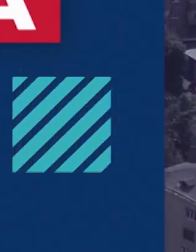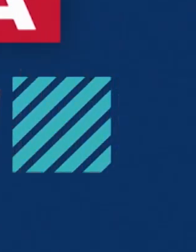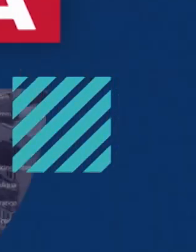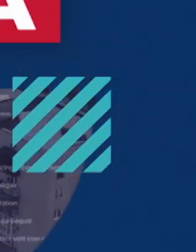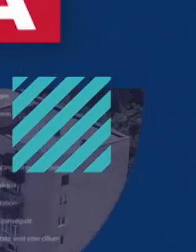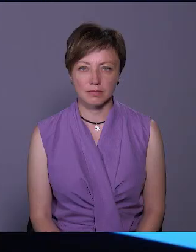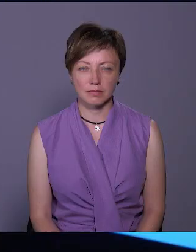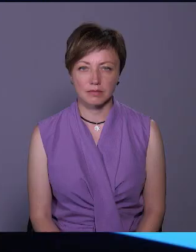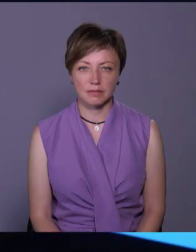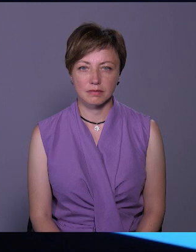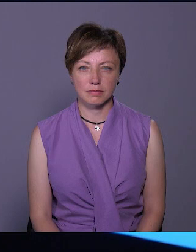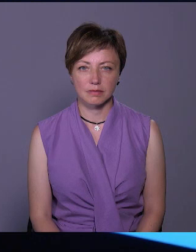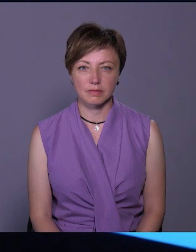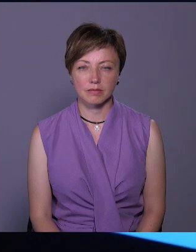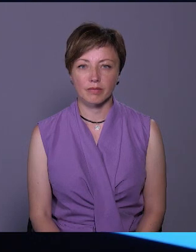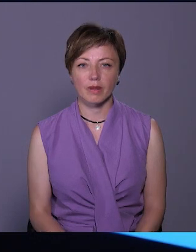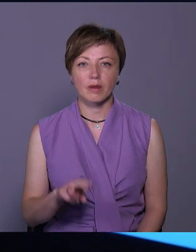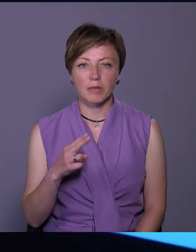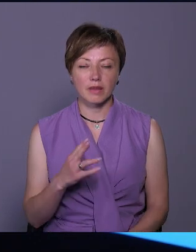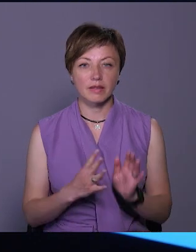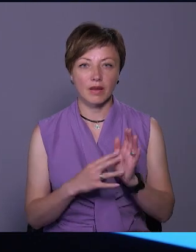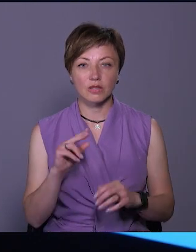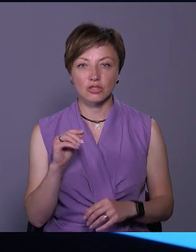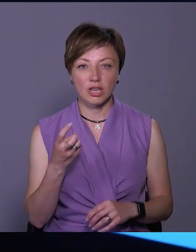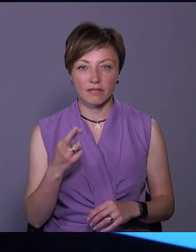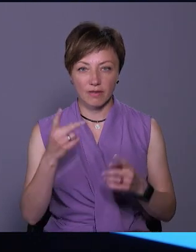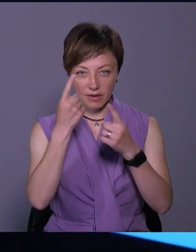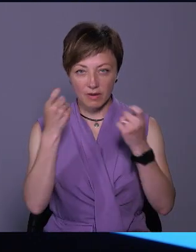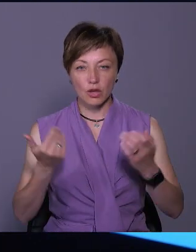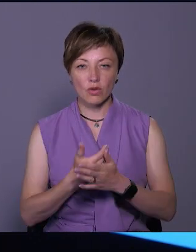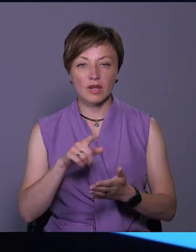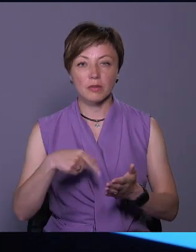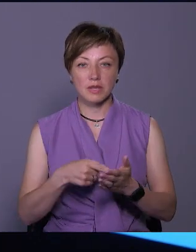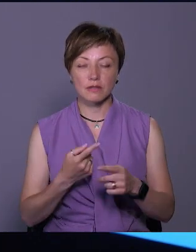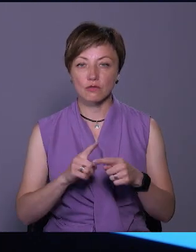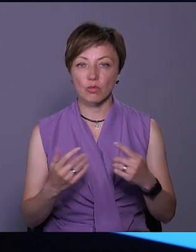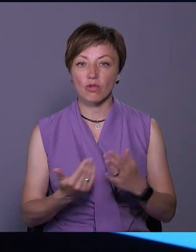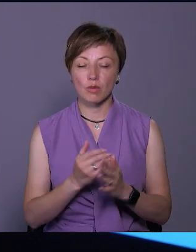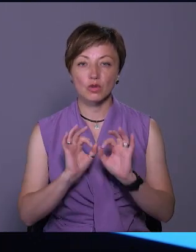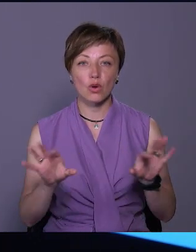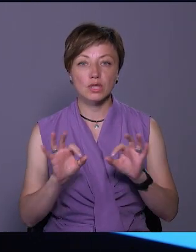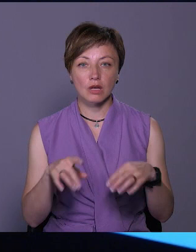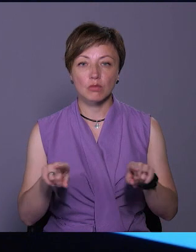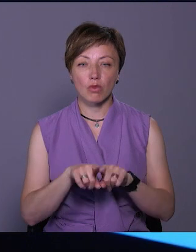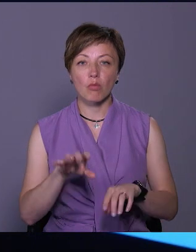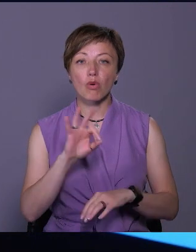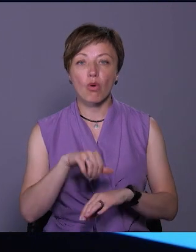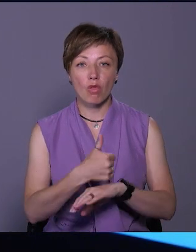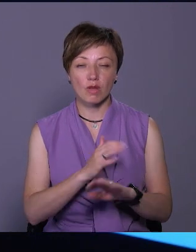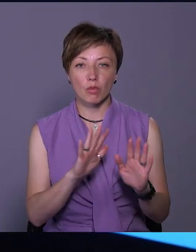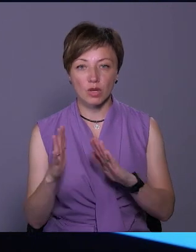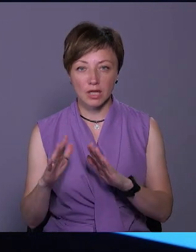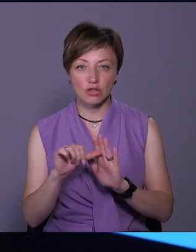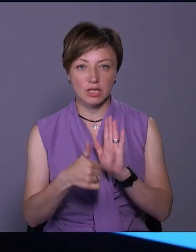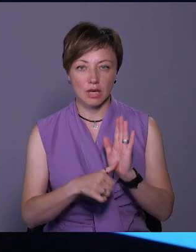Музика П'ятниця, 9 червня, в ефірі новини міста. У цьому випуску розкажемо про головні події станом